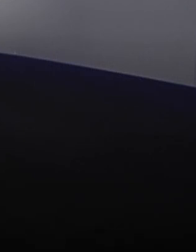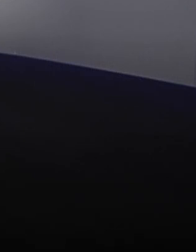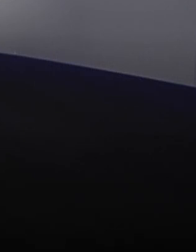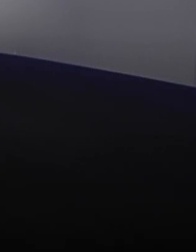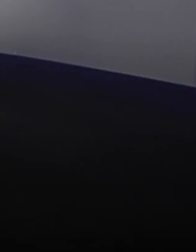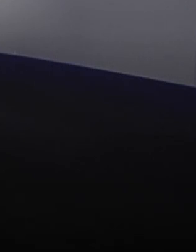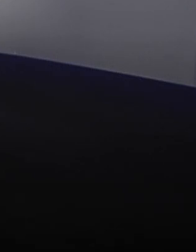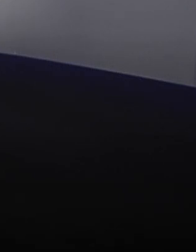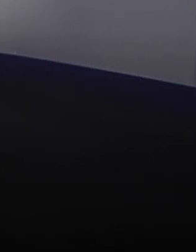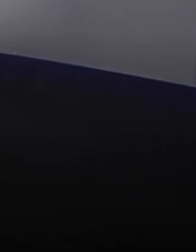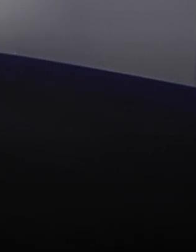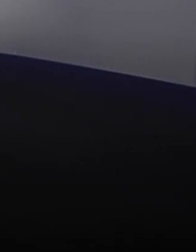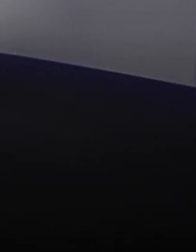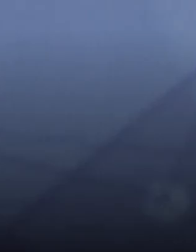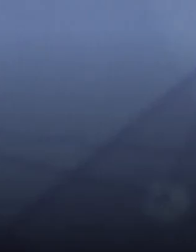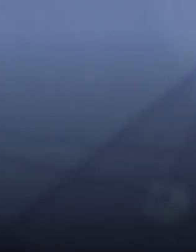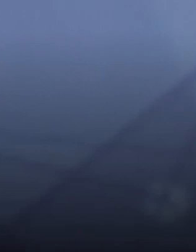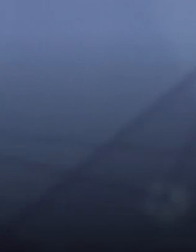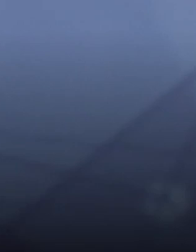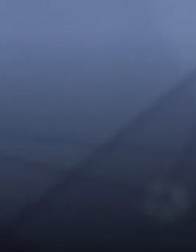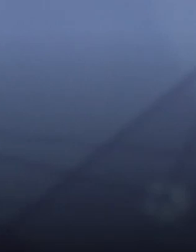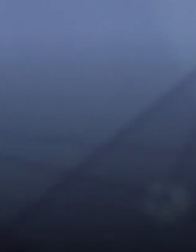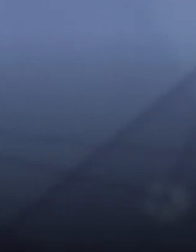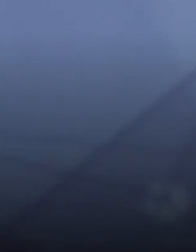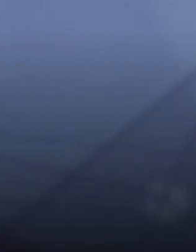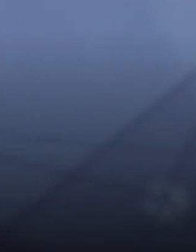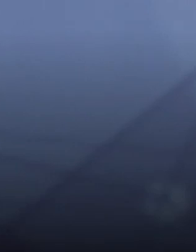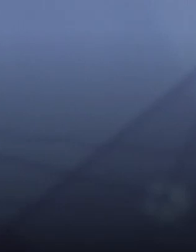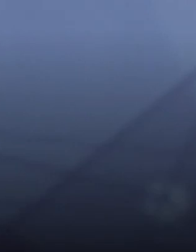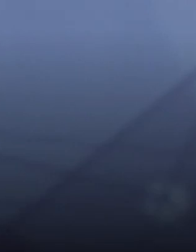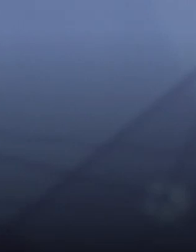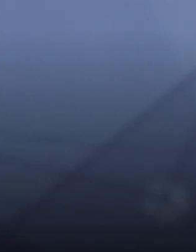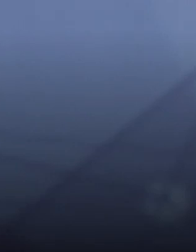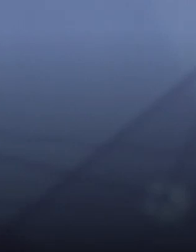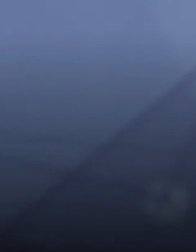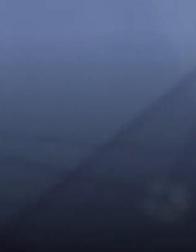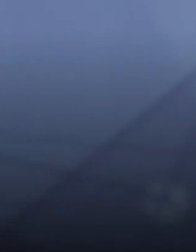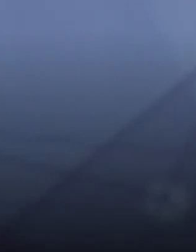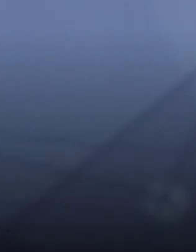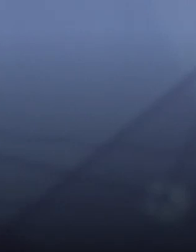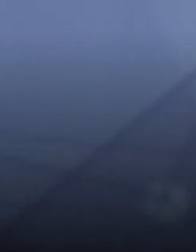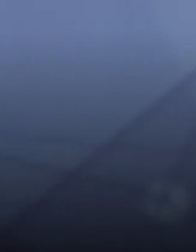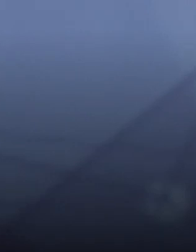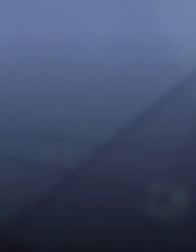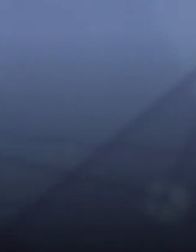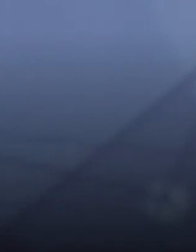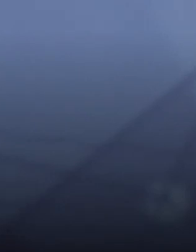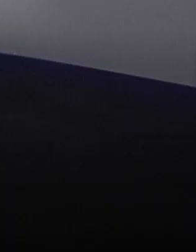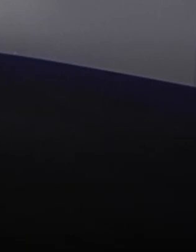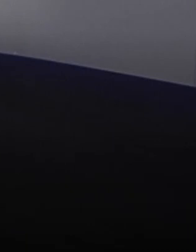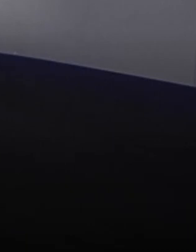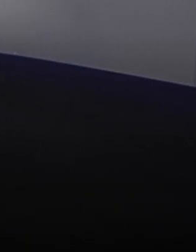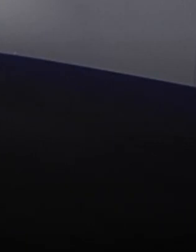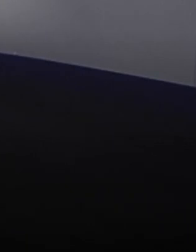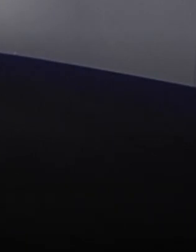наявний демонтаж. Тому, у свою чергу, ми будемо намагатися і використовувати всі